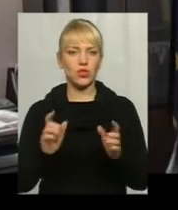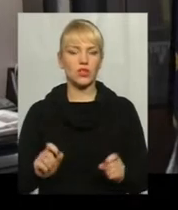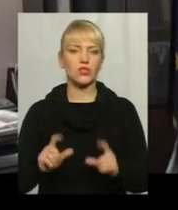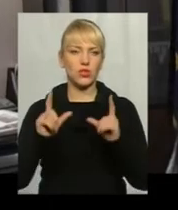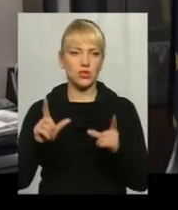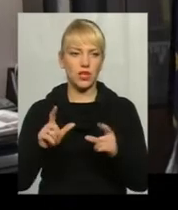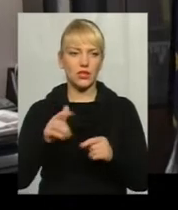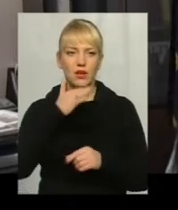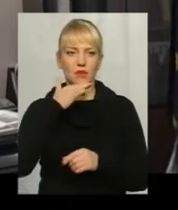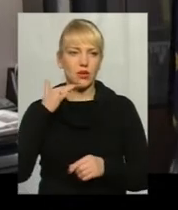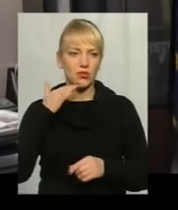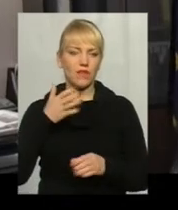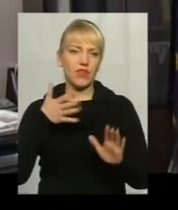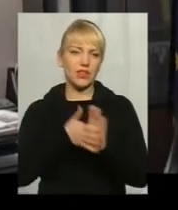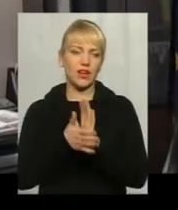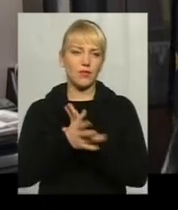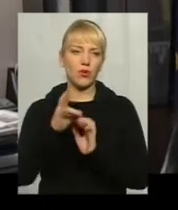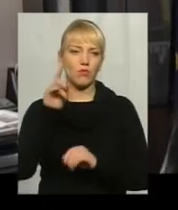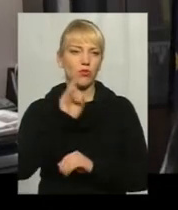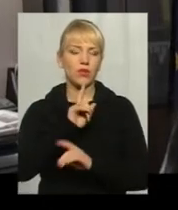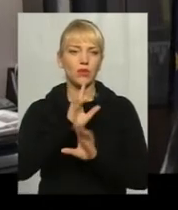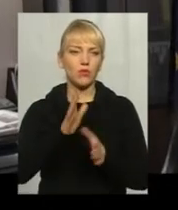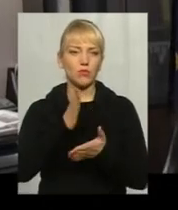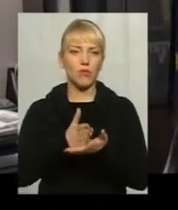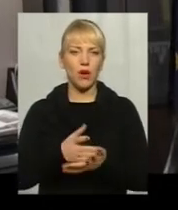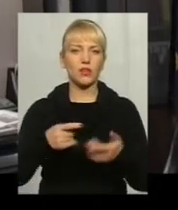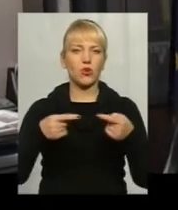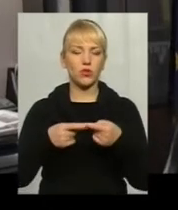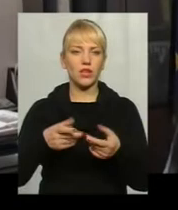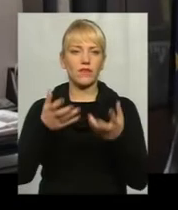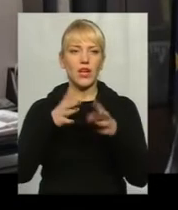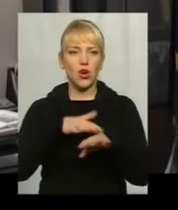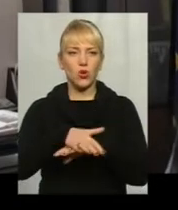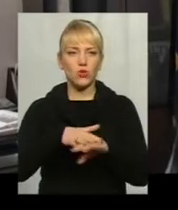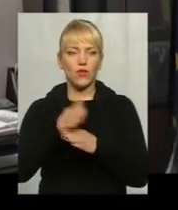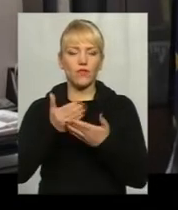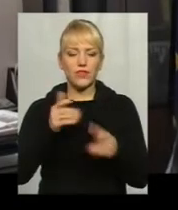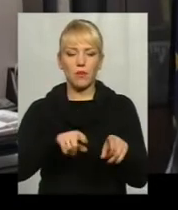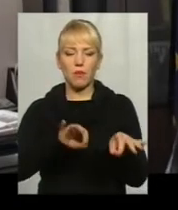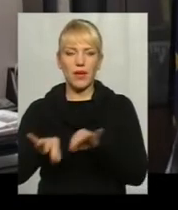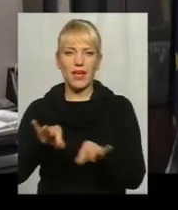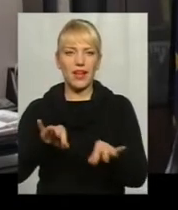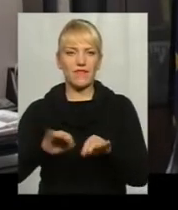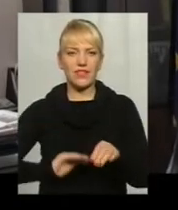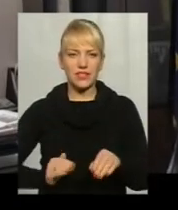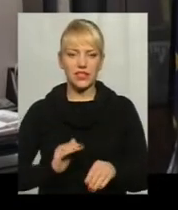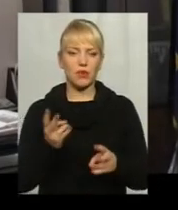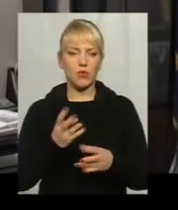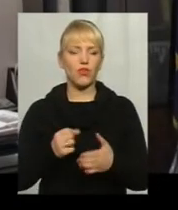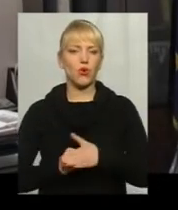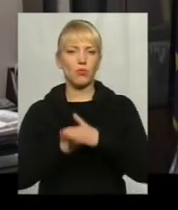багатьом статтві витрат. Але поки ми не будемо мати конкретних розрахунків від перевізників, вони мають обґрунтувати і обсяги